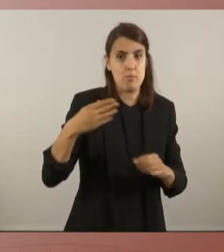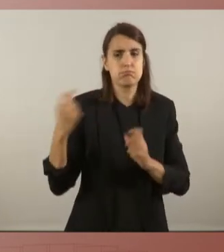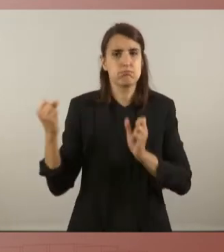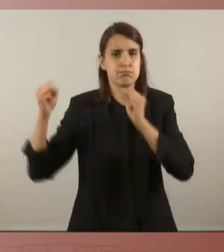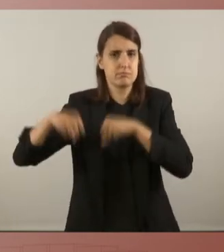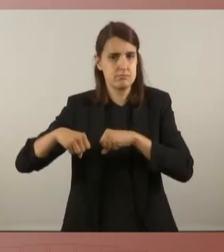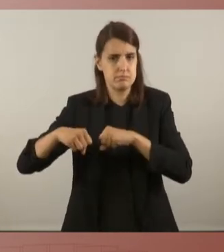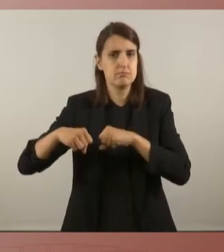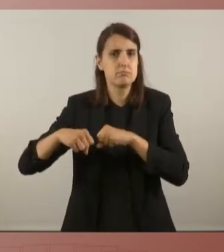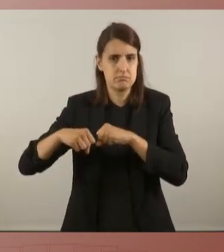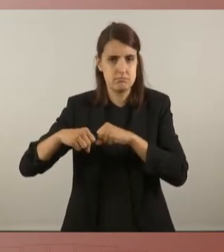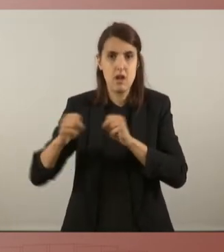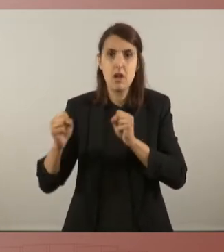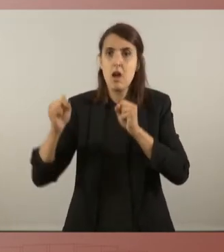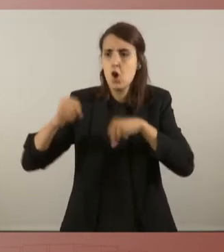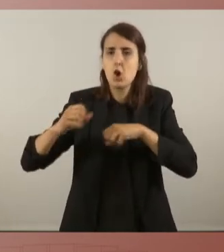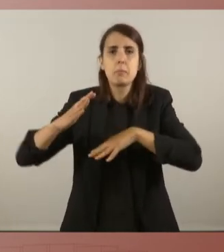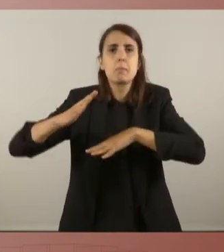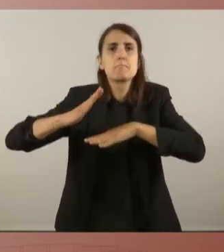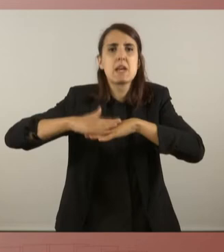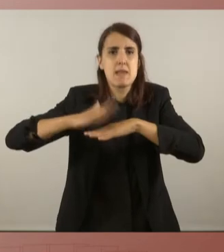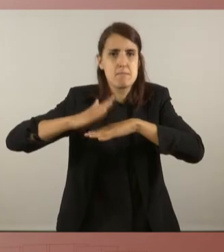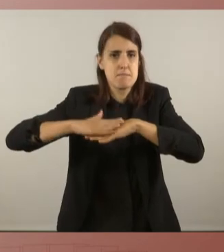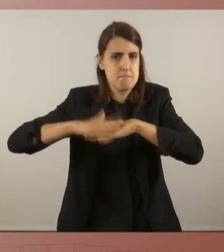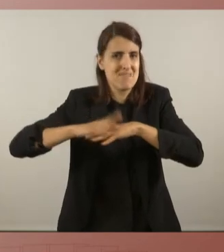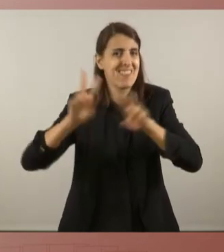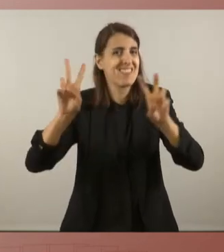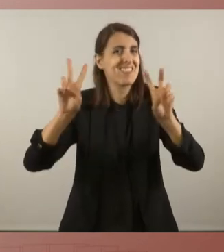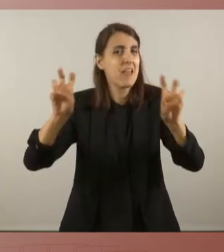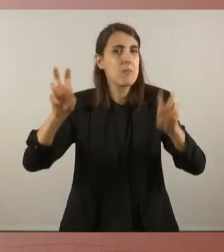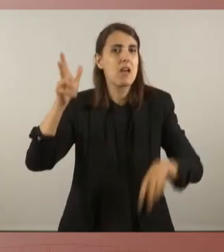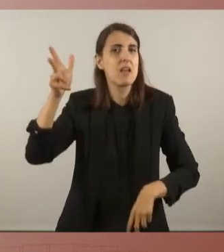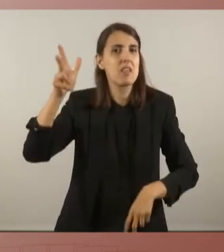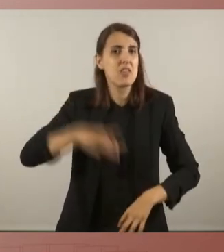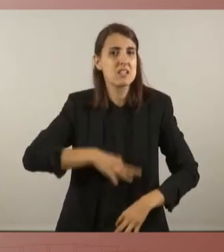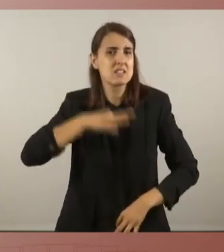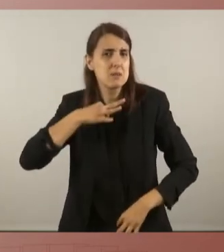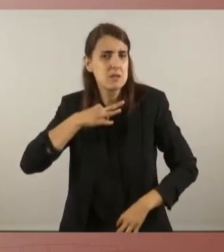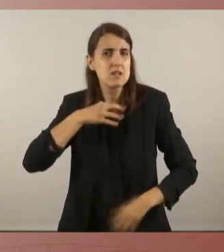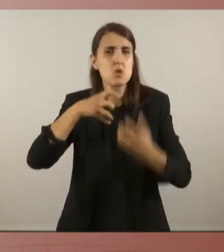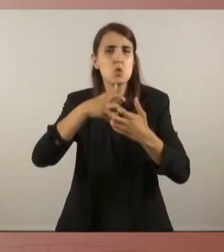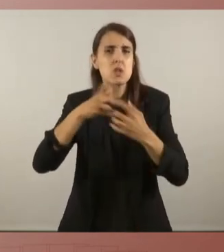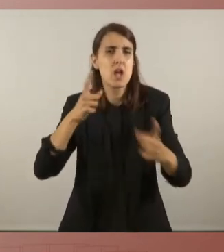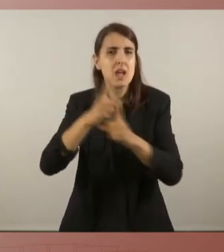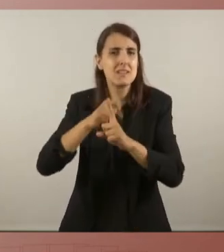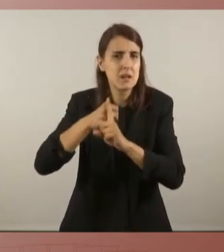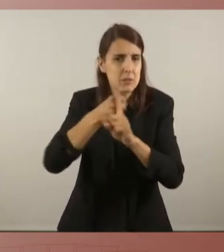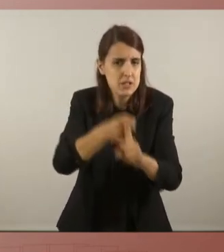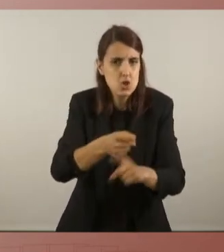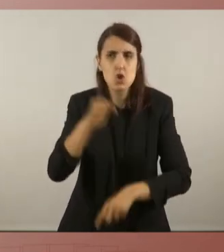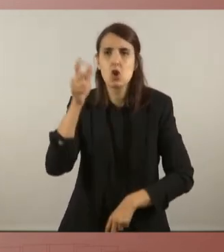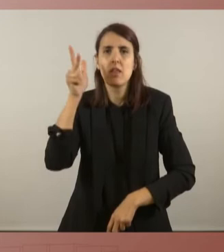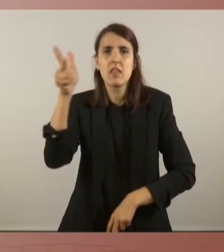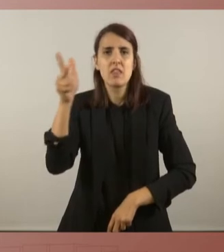un acord absolutament de mínims en el terreny dels drets civils, de la lluita antirepressiva, dels drets ecològics,